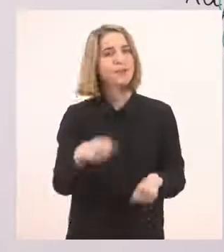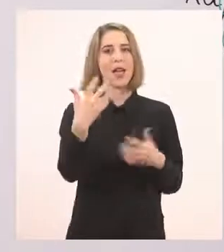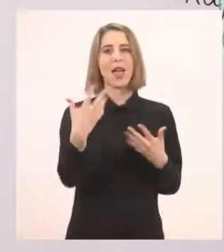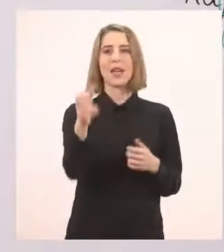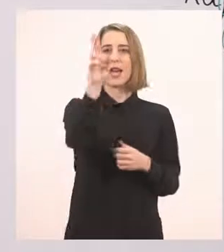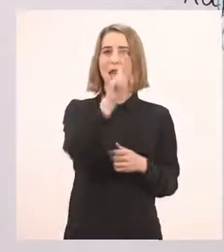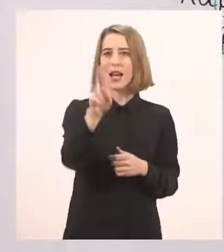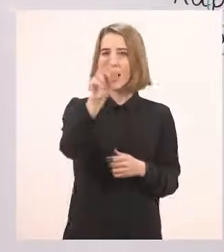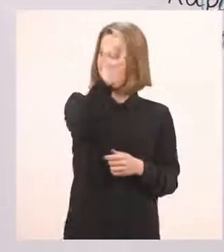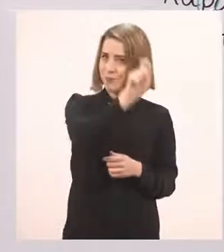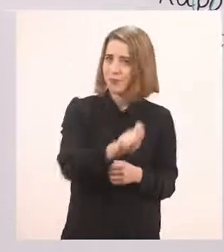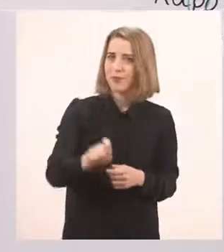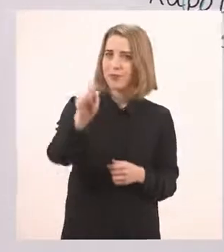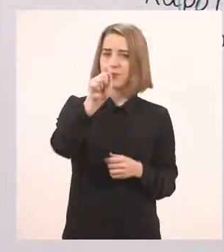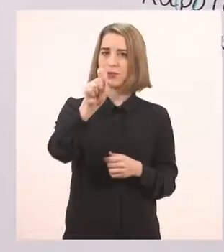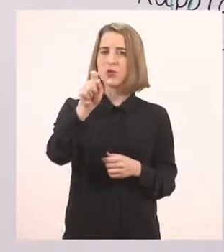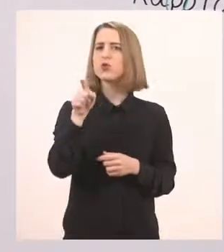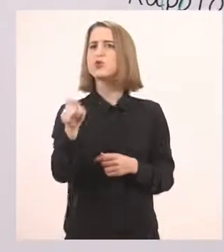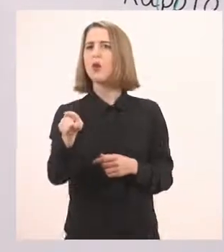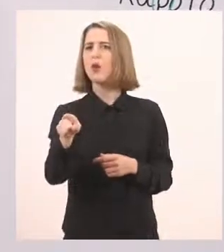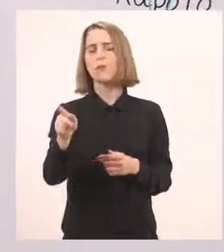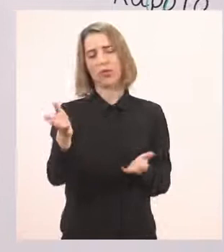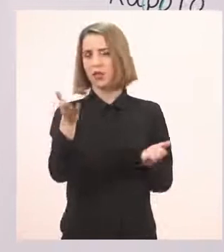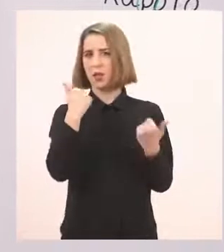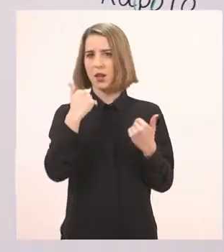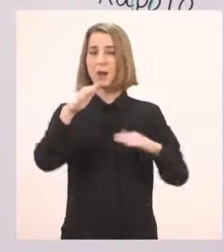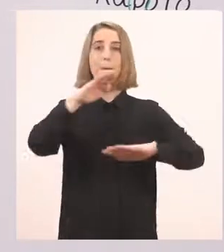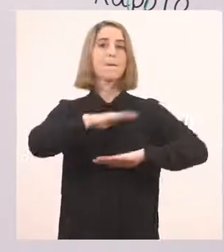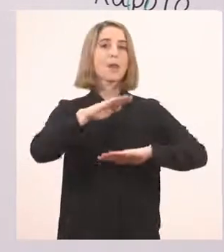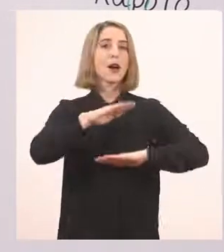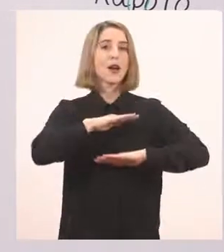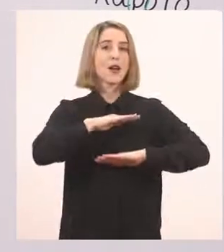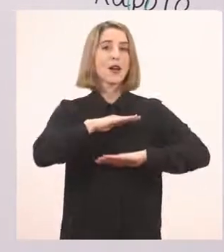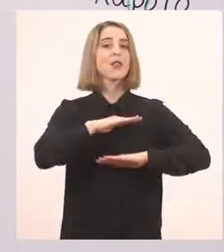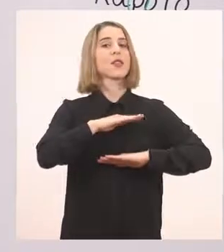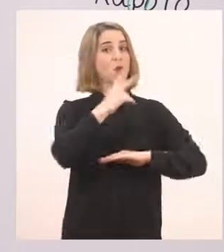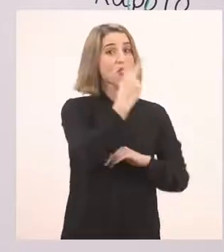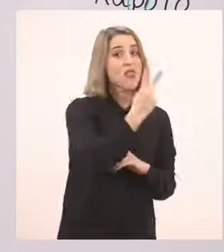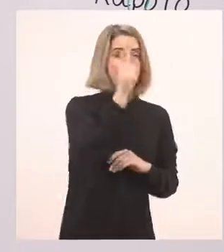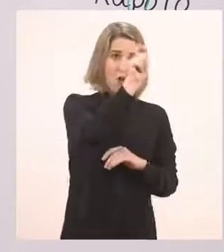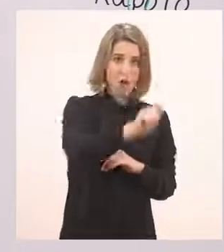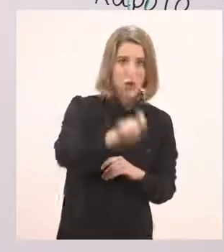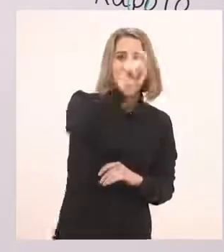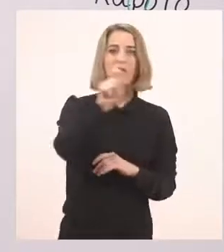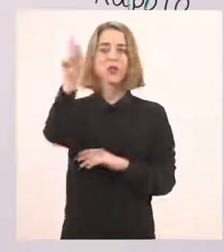Το κυκλώνω. Στο. Δεν έχει. Παράθυρο. Δύο ρ.